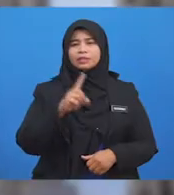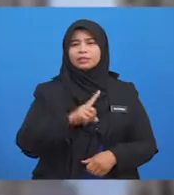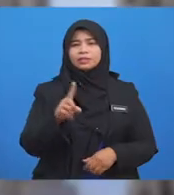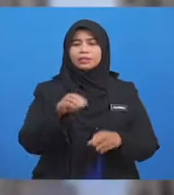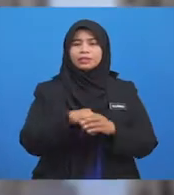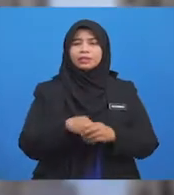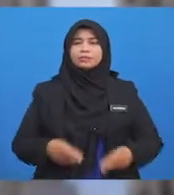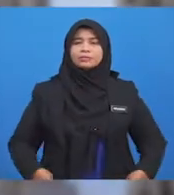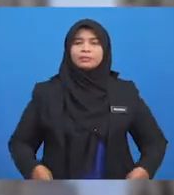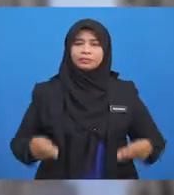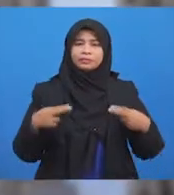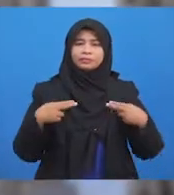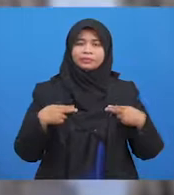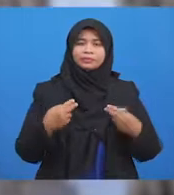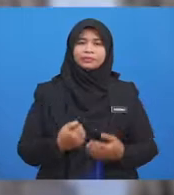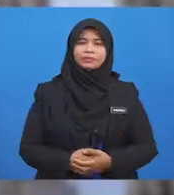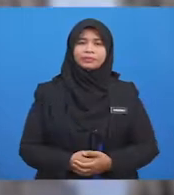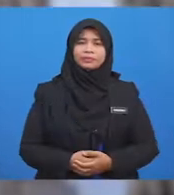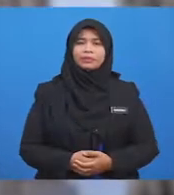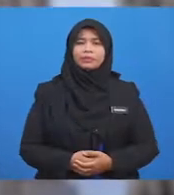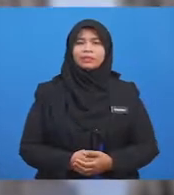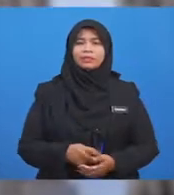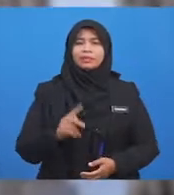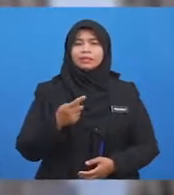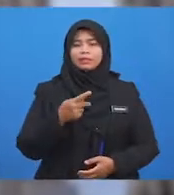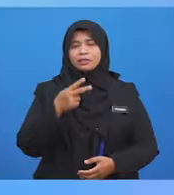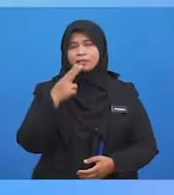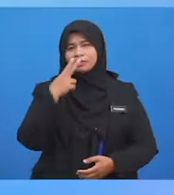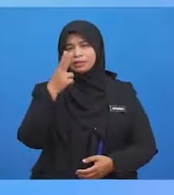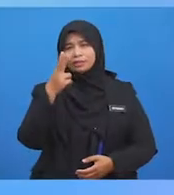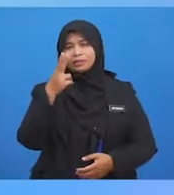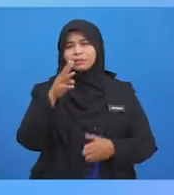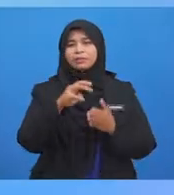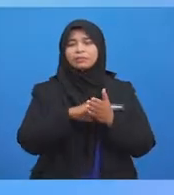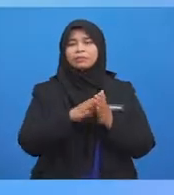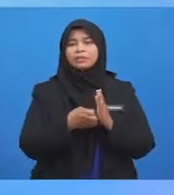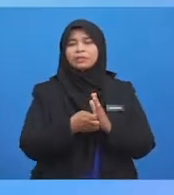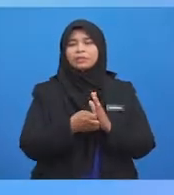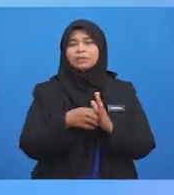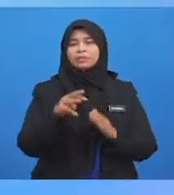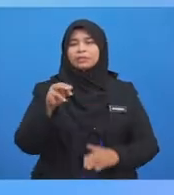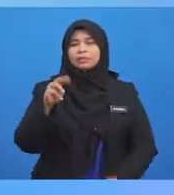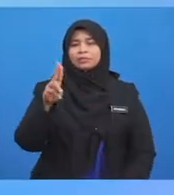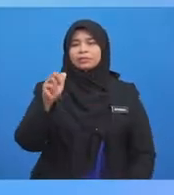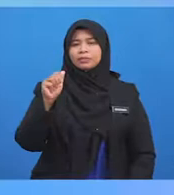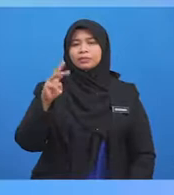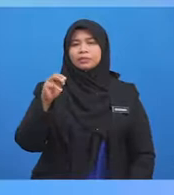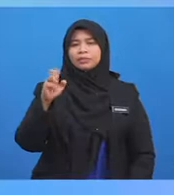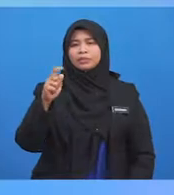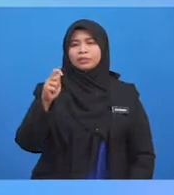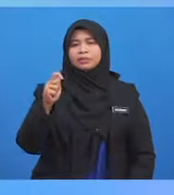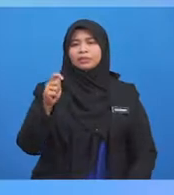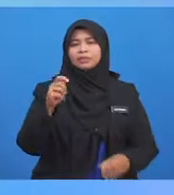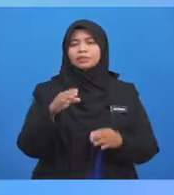Sebelum kita pergi jauh, iaitu kita singkap dahulu pengertian muamalat Dari segi